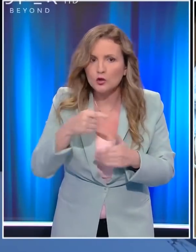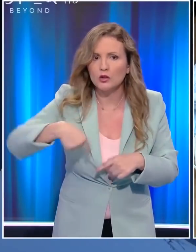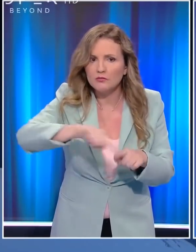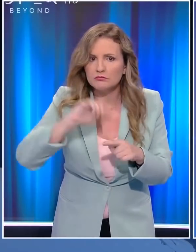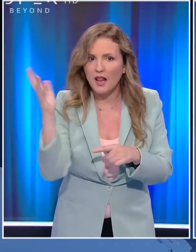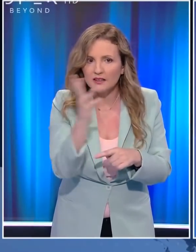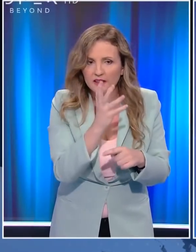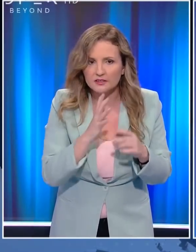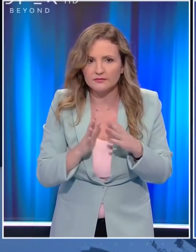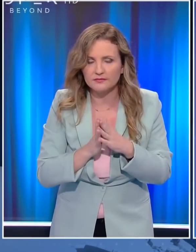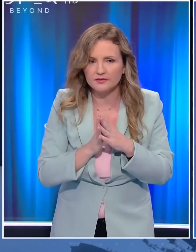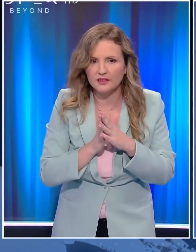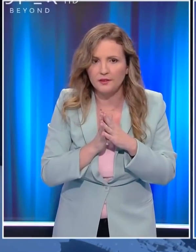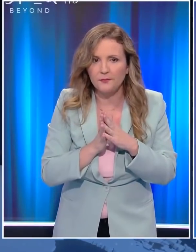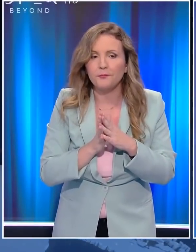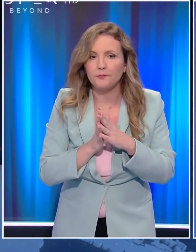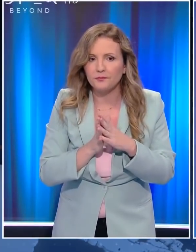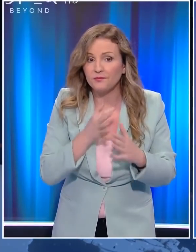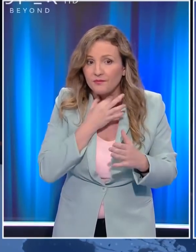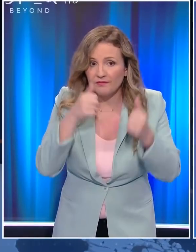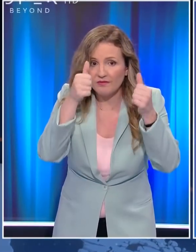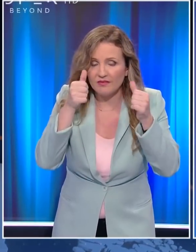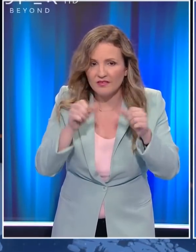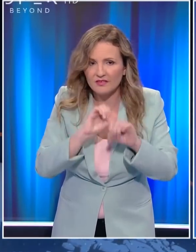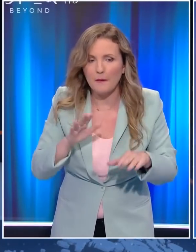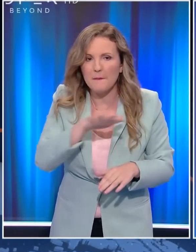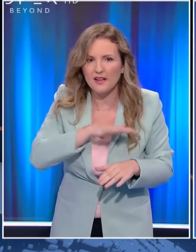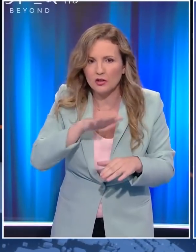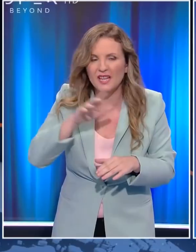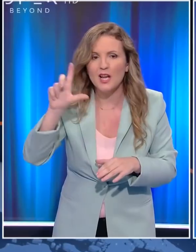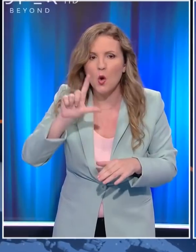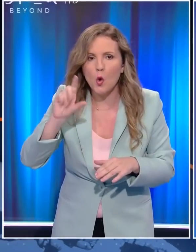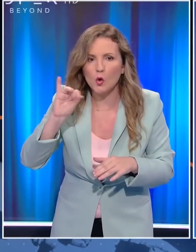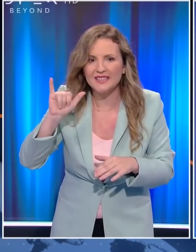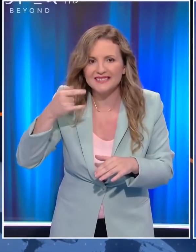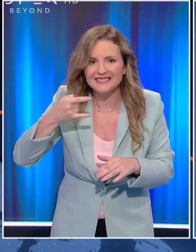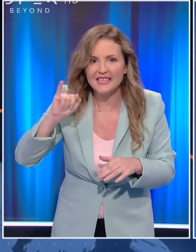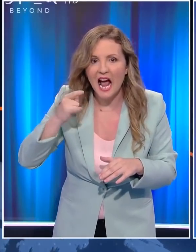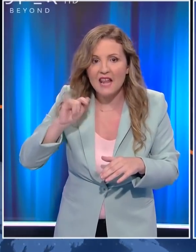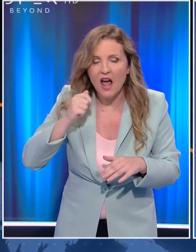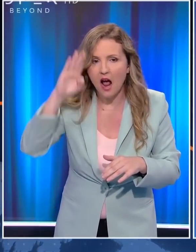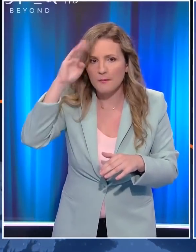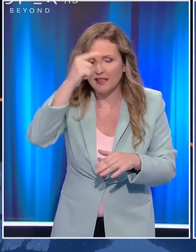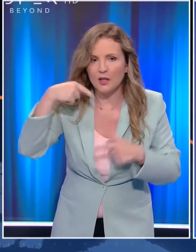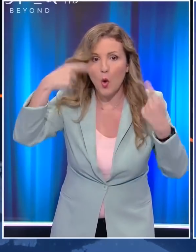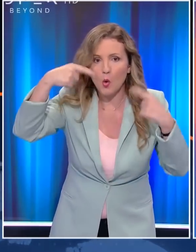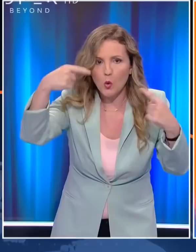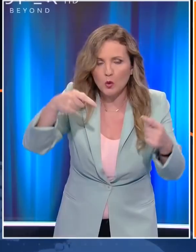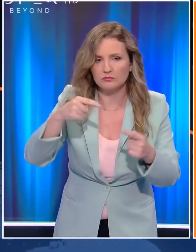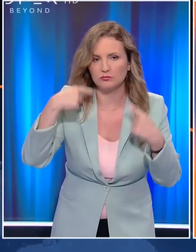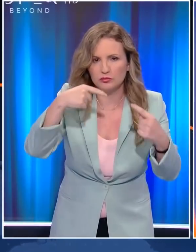πλατείες. Σε κατάσταση έκτακτης ανάγκης έχει κηρυχθεί η πολιτεία της Λουιζιάννα καθώς ο Τιφώνας Άιντα πλησιάζει απειλητικά